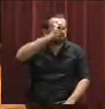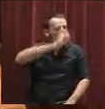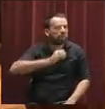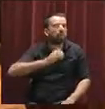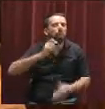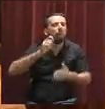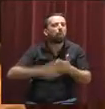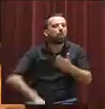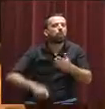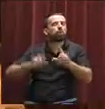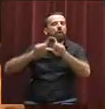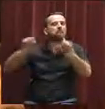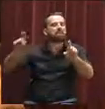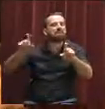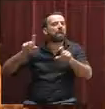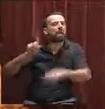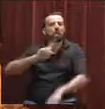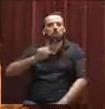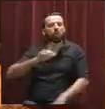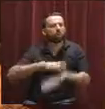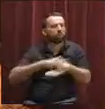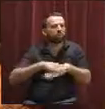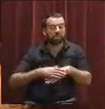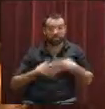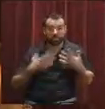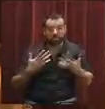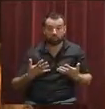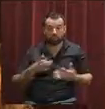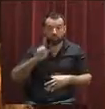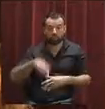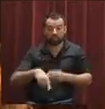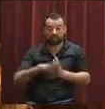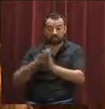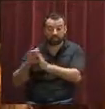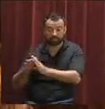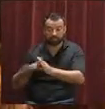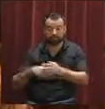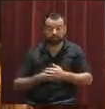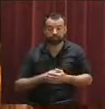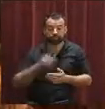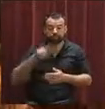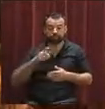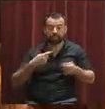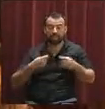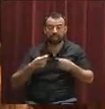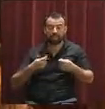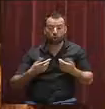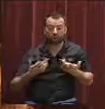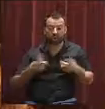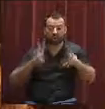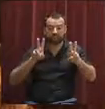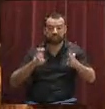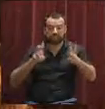sancionar poble espanyol a Parmens després d'aquesta denúncia. I ho fem també davant del fet que en la negociació del